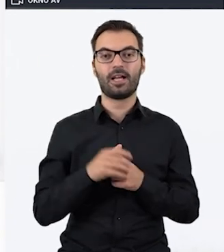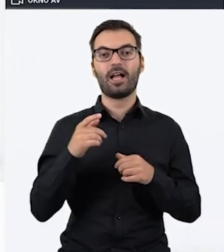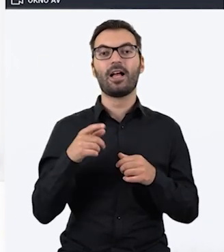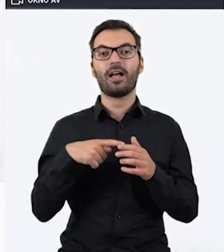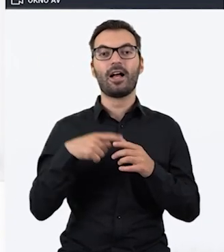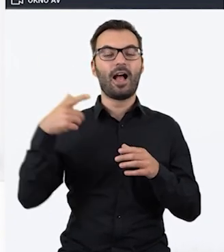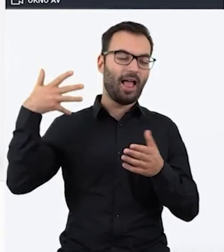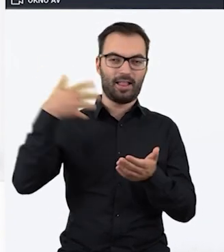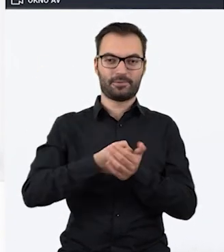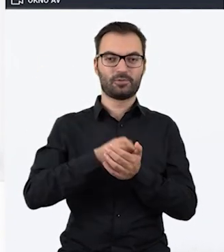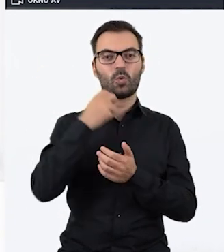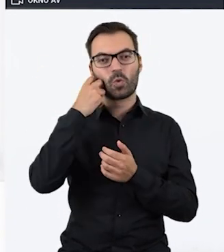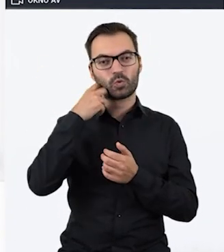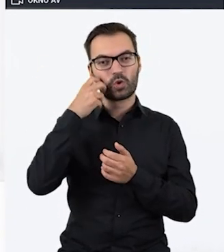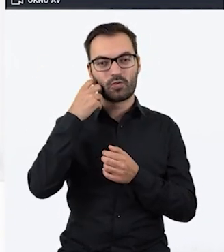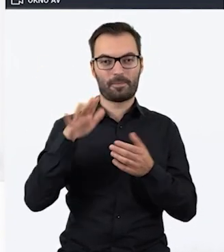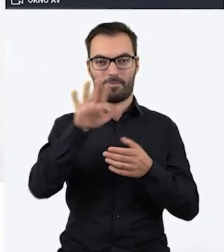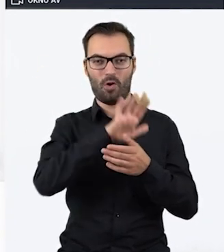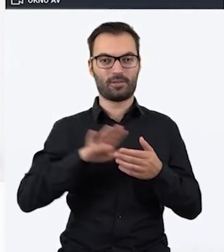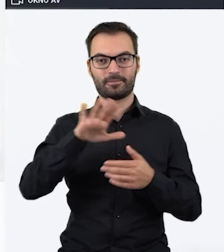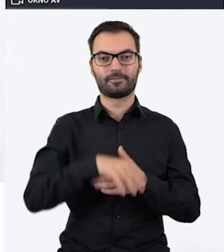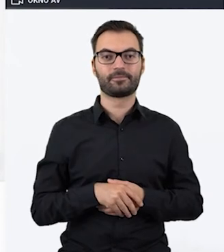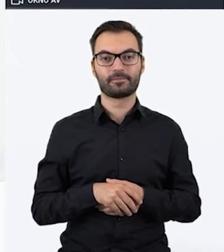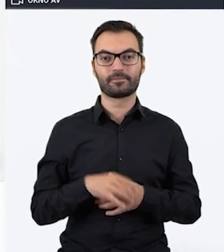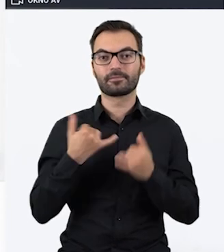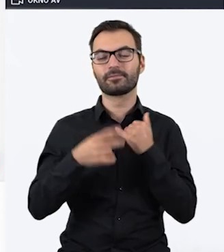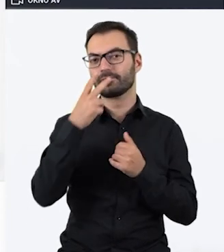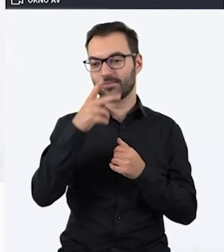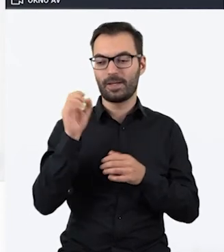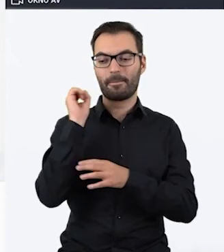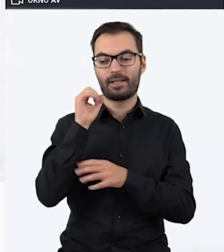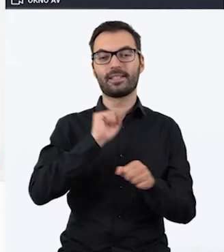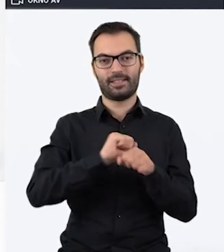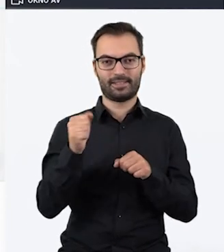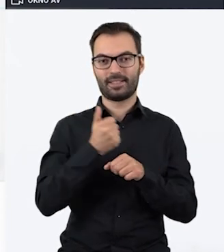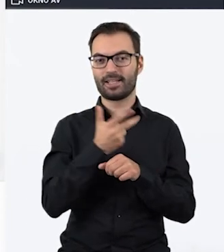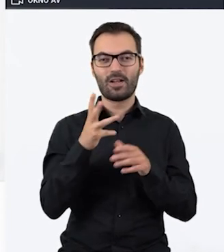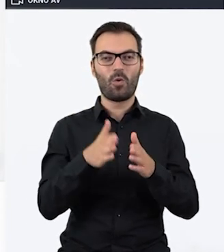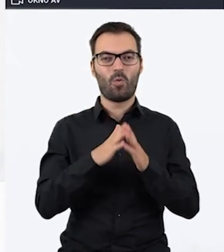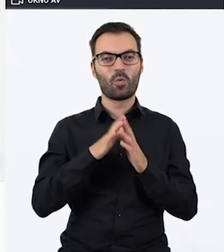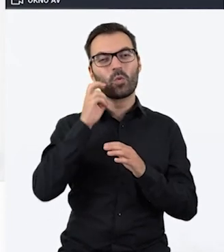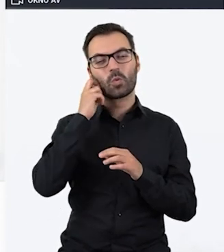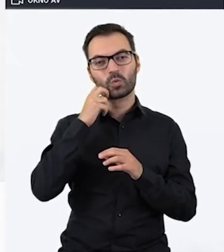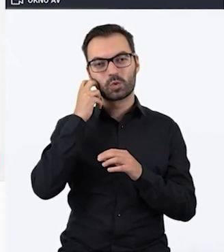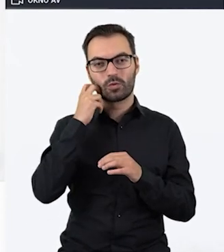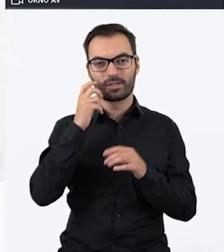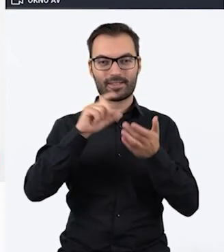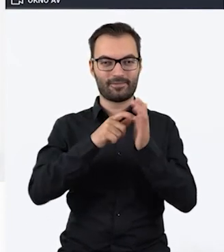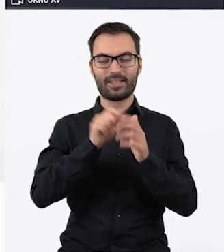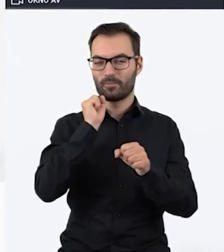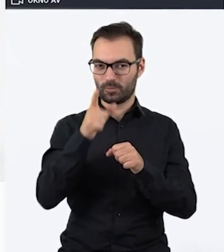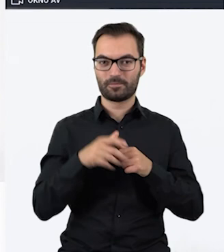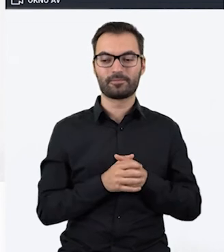samym dole takie różowe pole. Jak się Państwo przyjrzą, to na prezentacji jest tu kilka takich ukrytych, różowych prostokącików. One